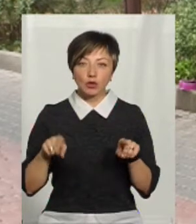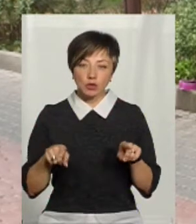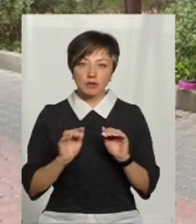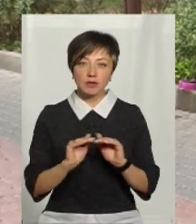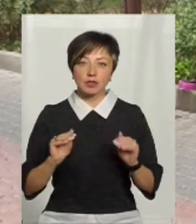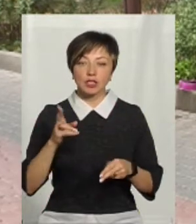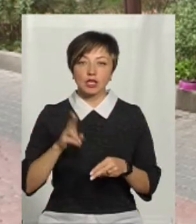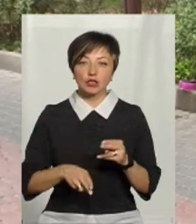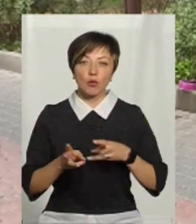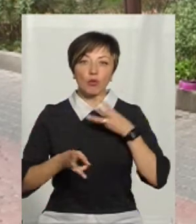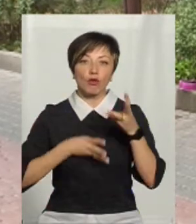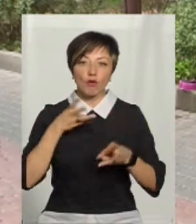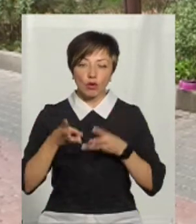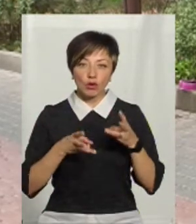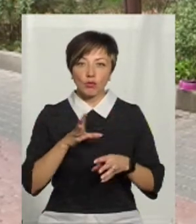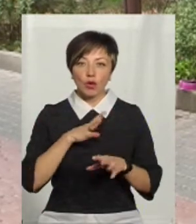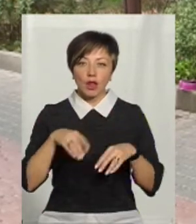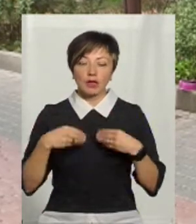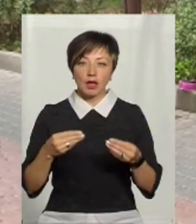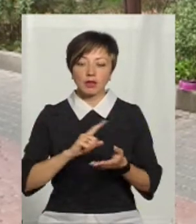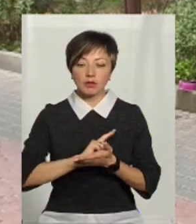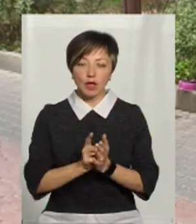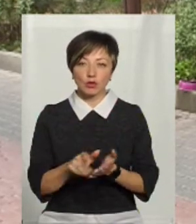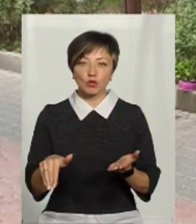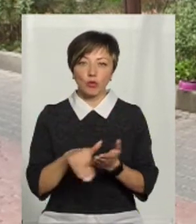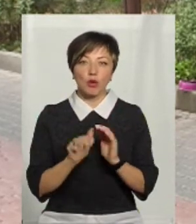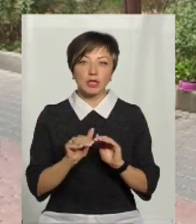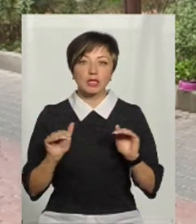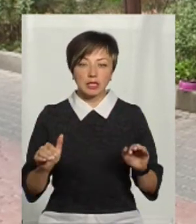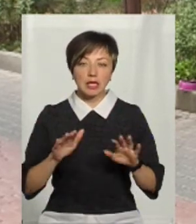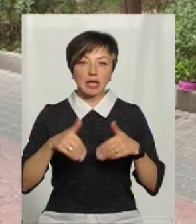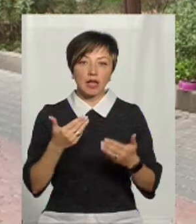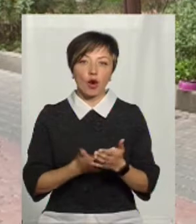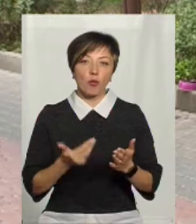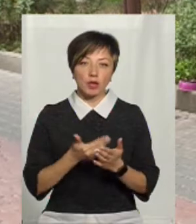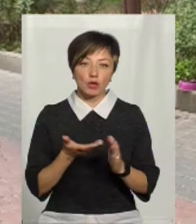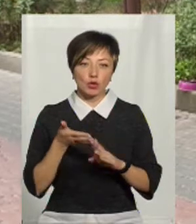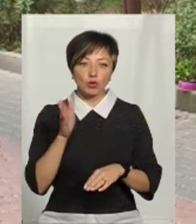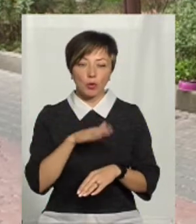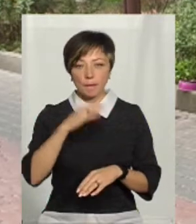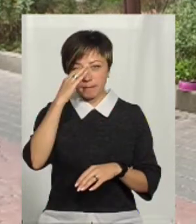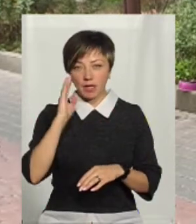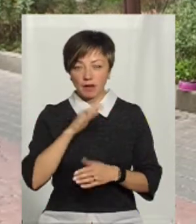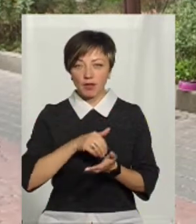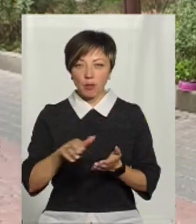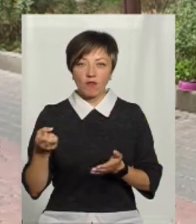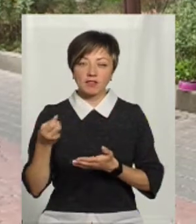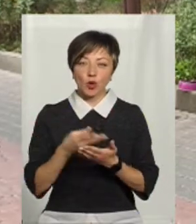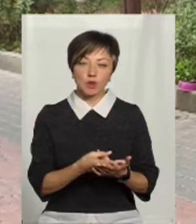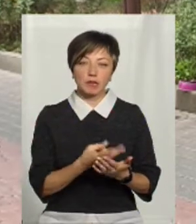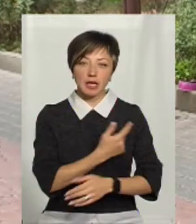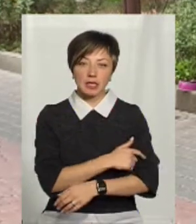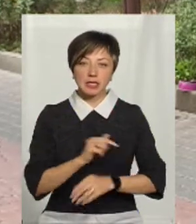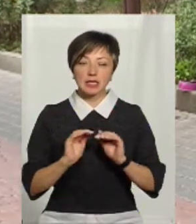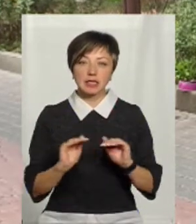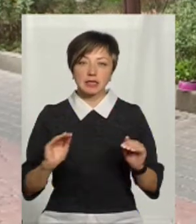діток закінчувався блювотою. Була надана невідкладна допомога діткам, дані рекомендації додому. Батьки відмовились від госпіталізації,